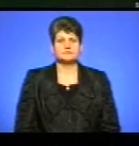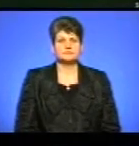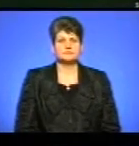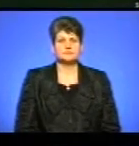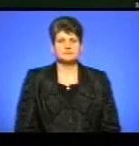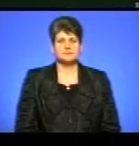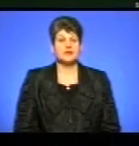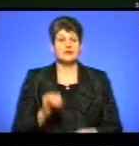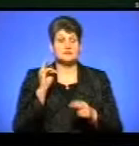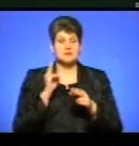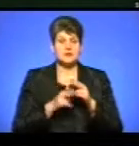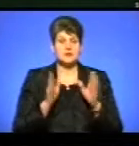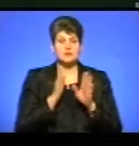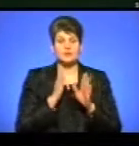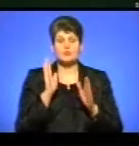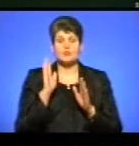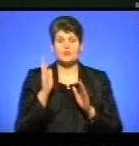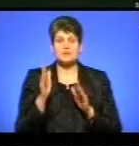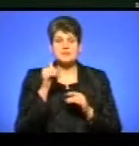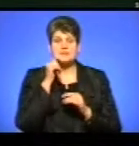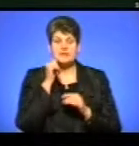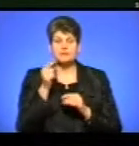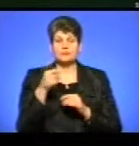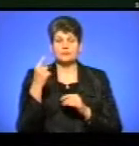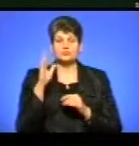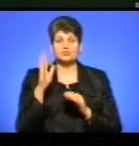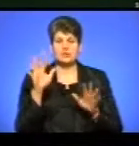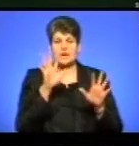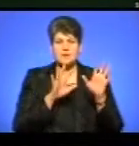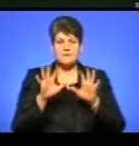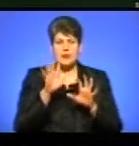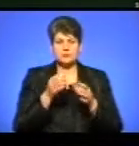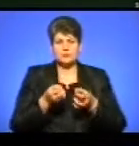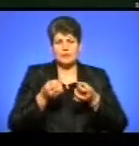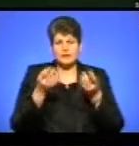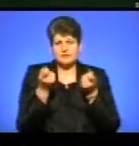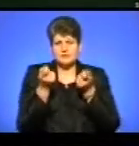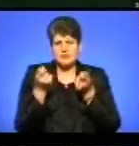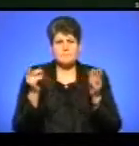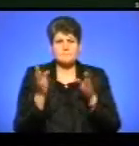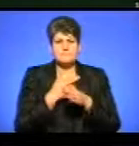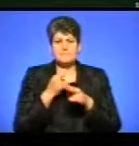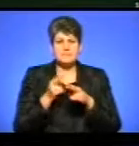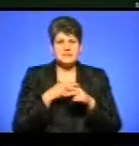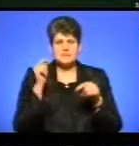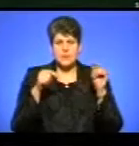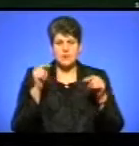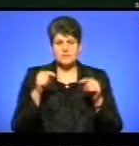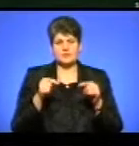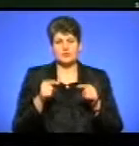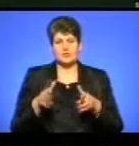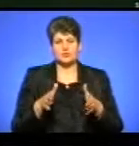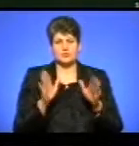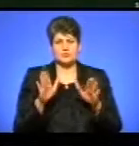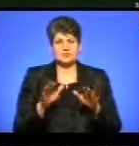І на завершення прогноз погоди. Завтра на Тернопільщині буде хмарно з проясненнями, без опадів, на дорогах, можливо, ожеледиться.